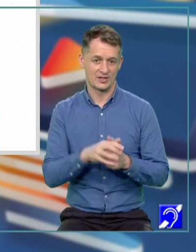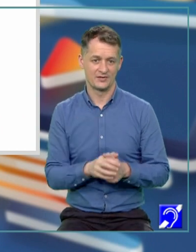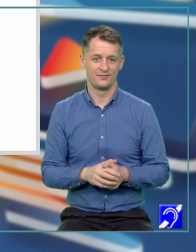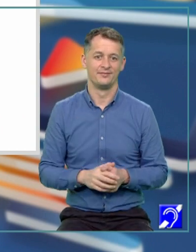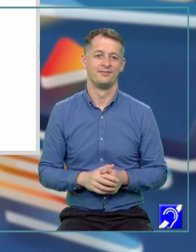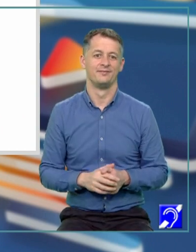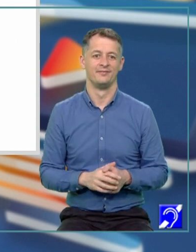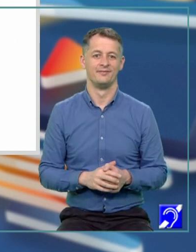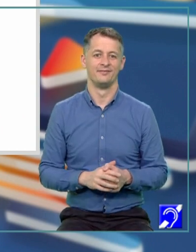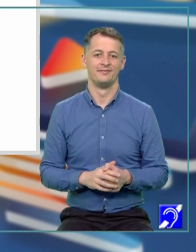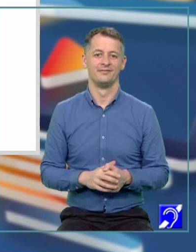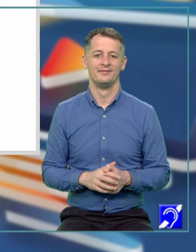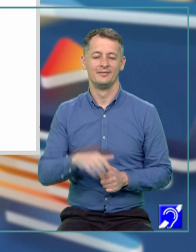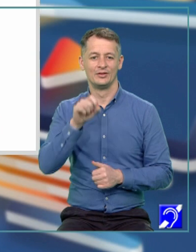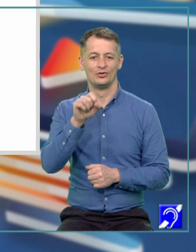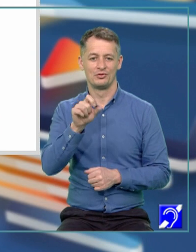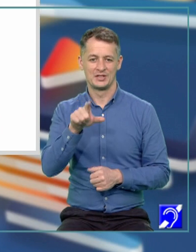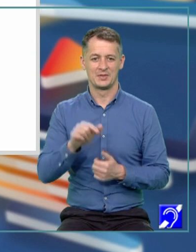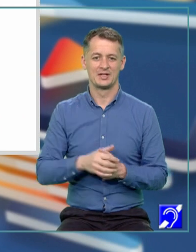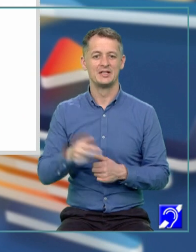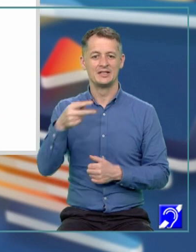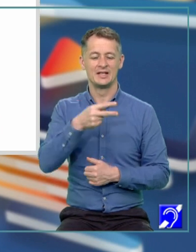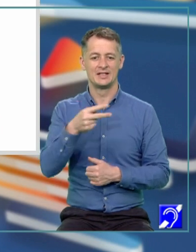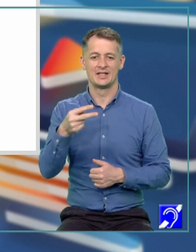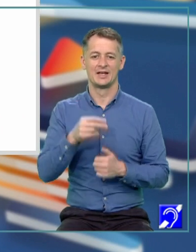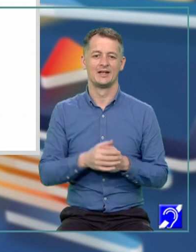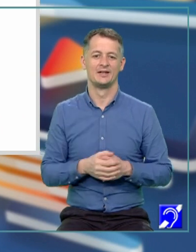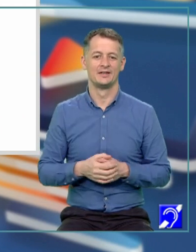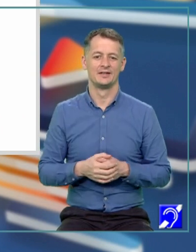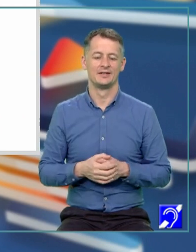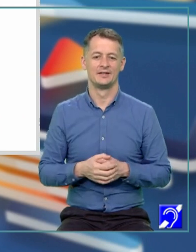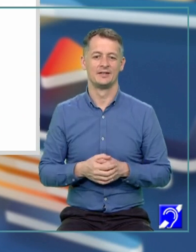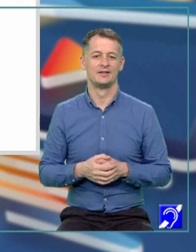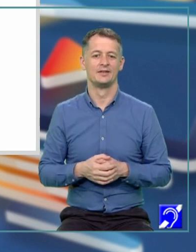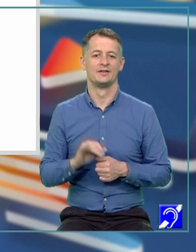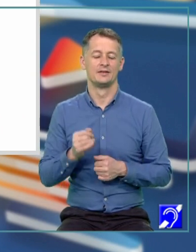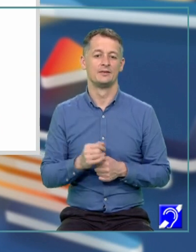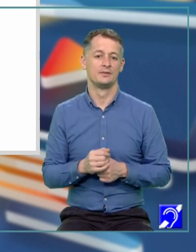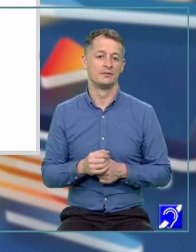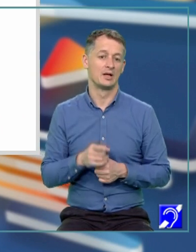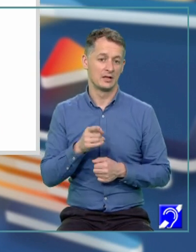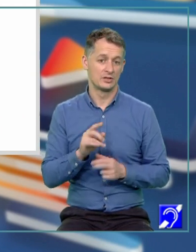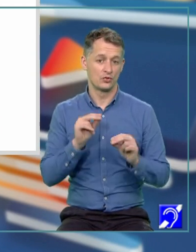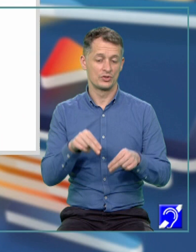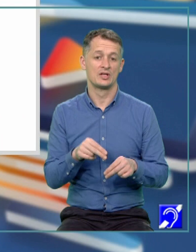se divide cu 4 și cu 3.